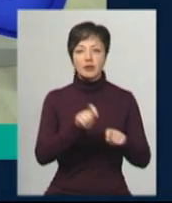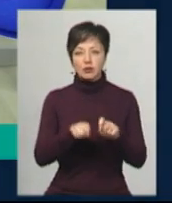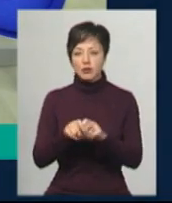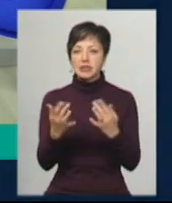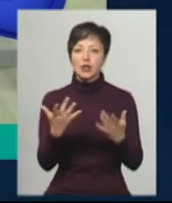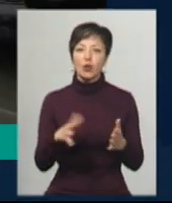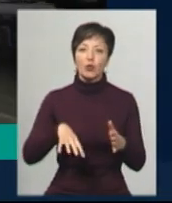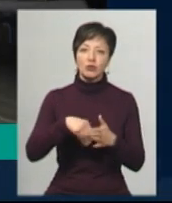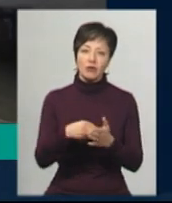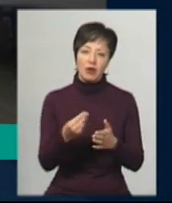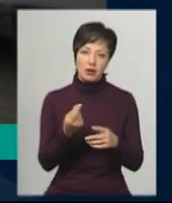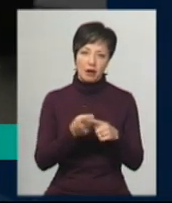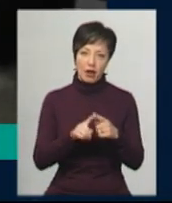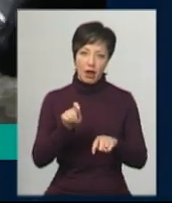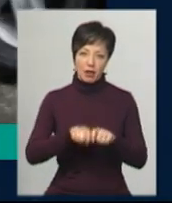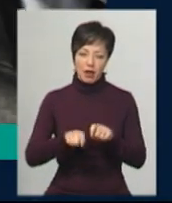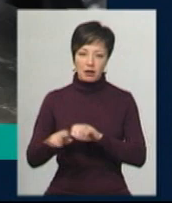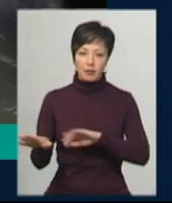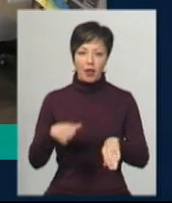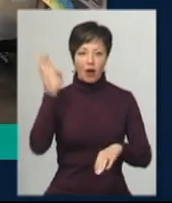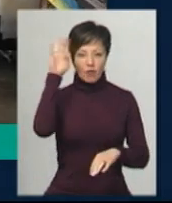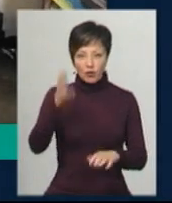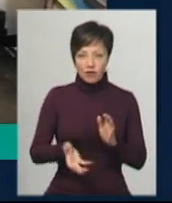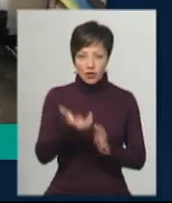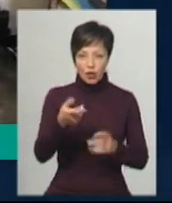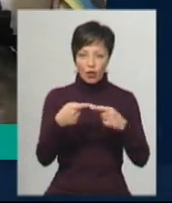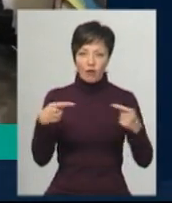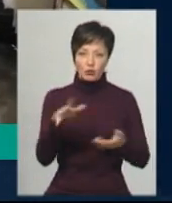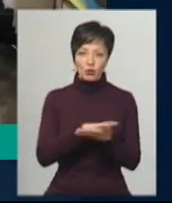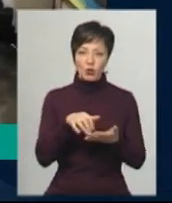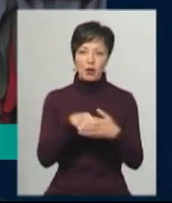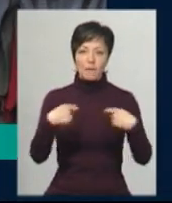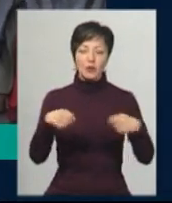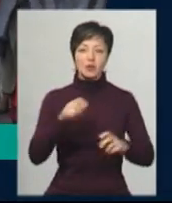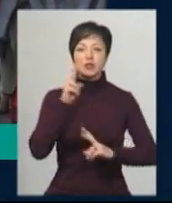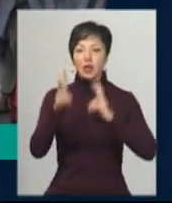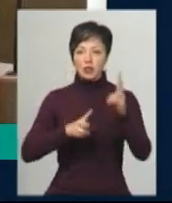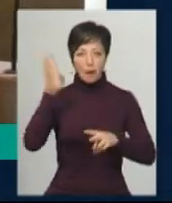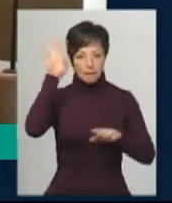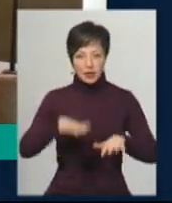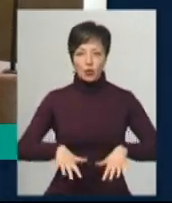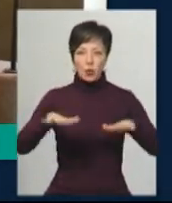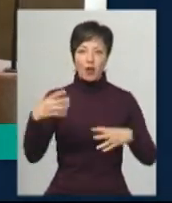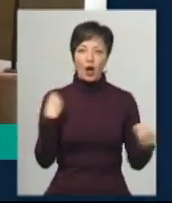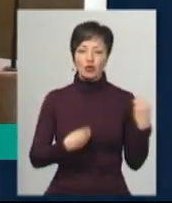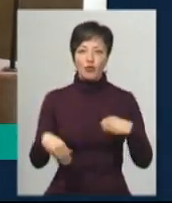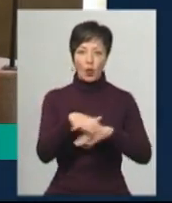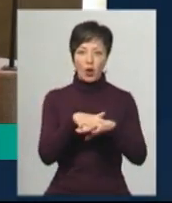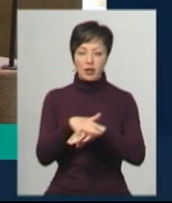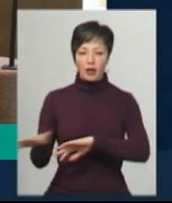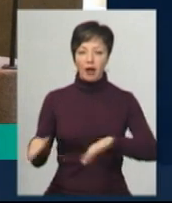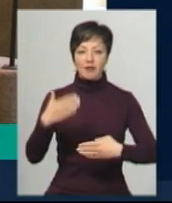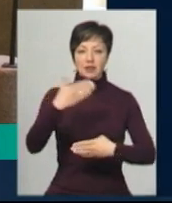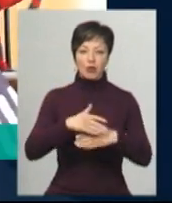скільки коштуватиме аналіз. Воду вичерпують, а товар псується. Продавці скаржаться на підтоплення речового ринку. Вистава про життя та